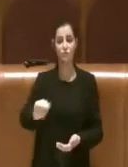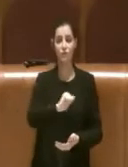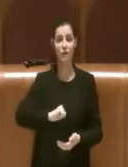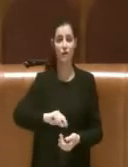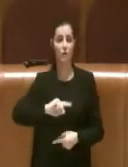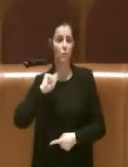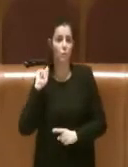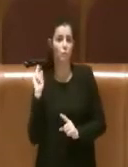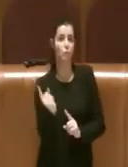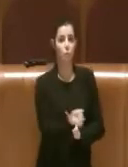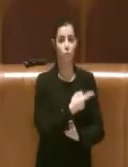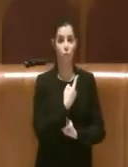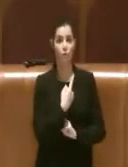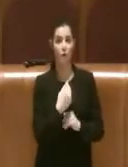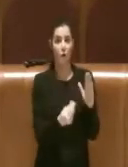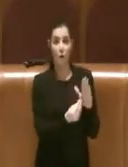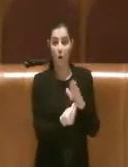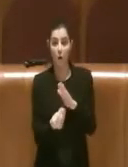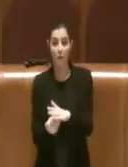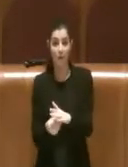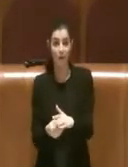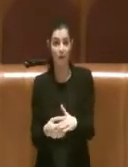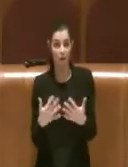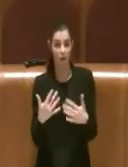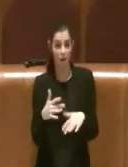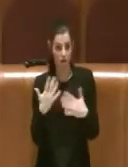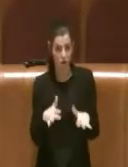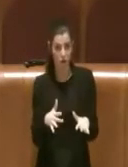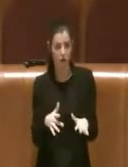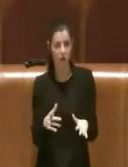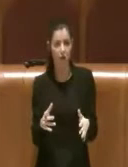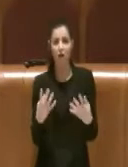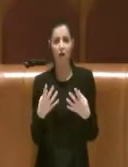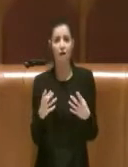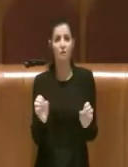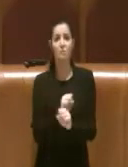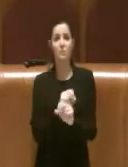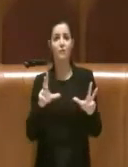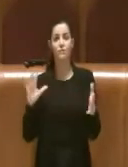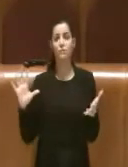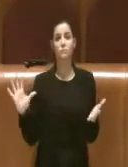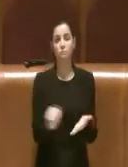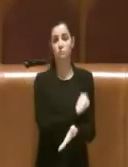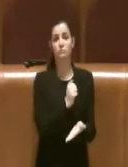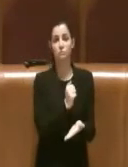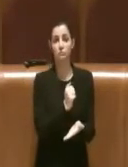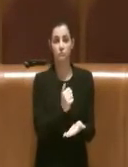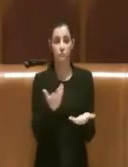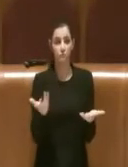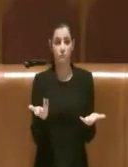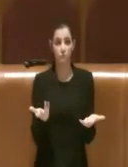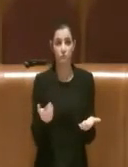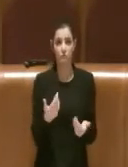che erano presenti e che sono di fatto scomparse può avere una ragione, una razio